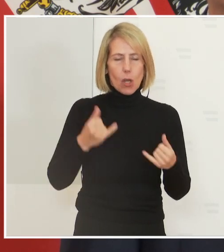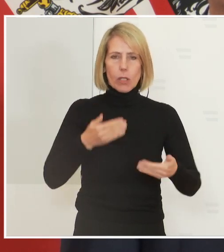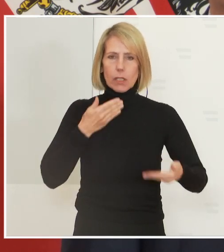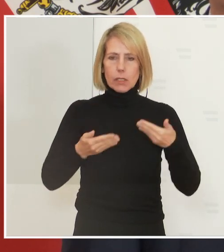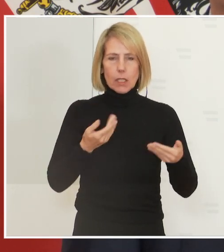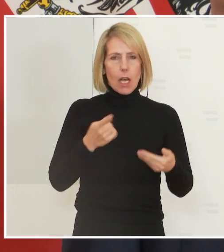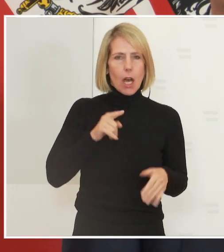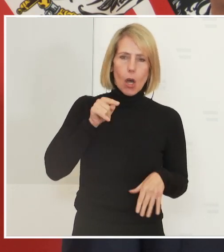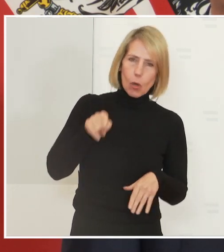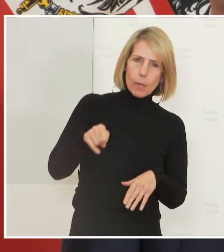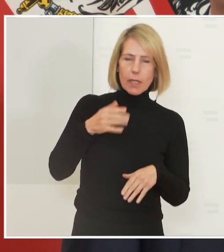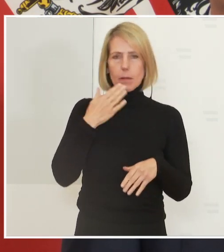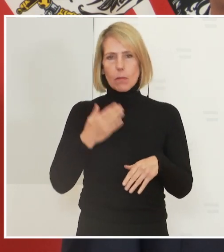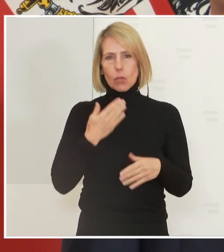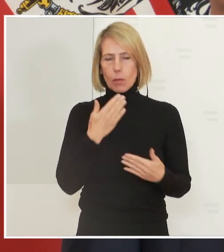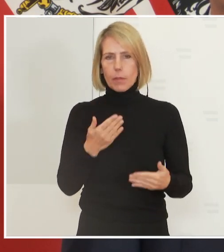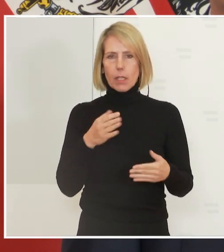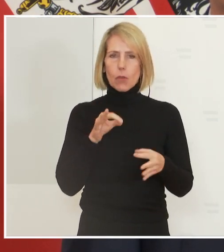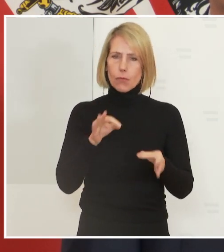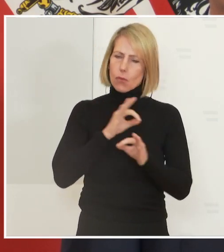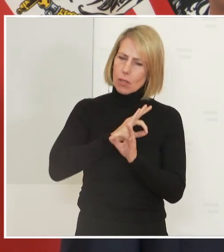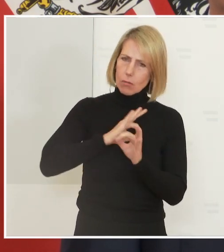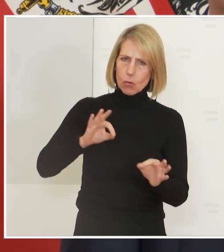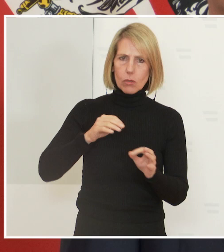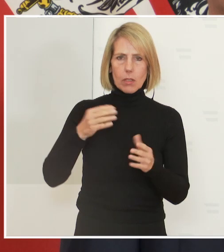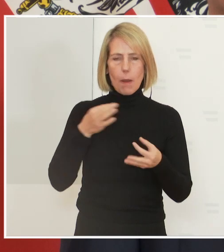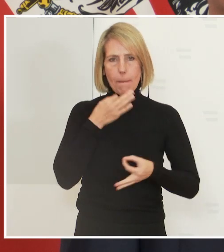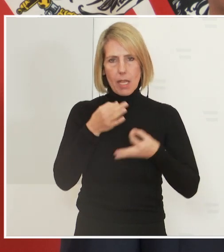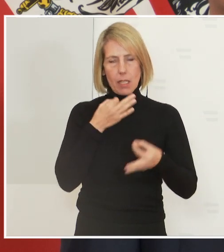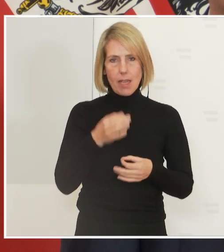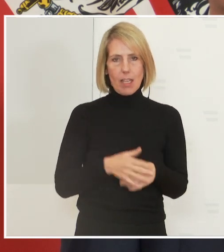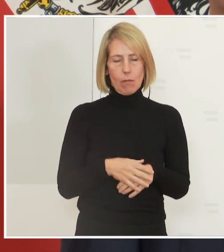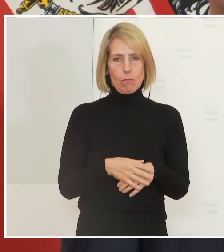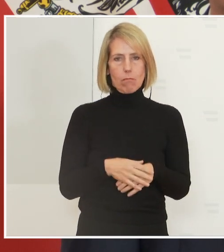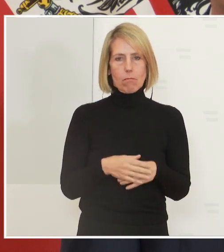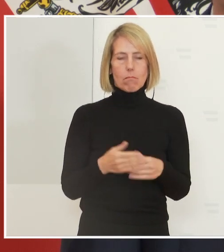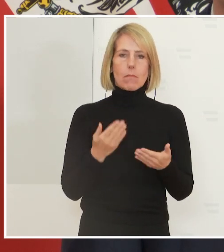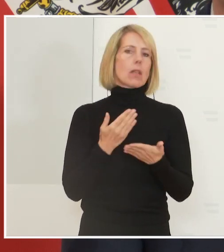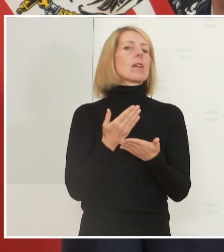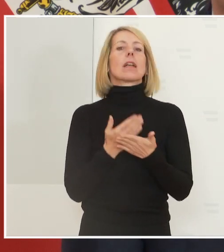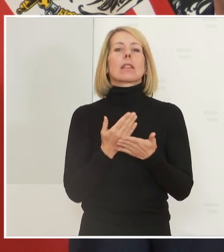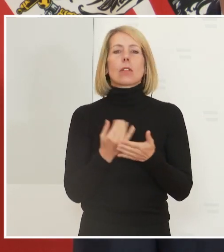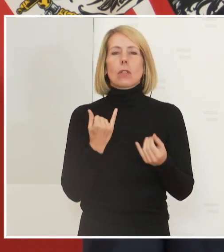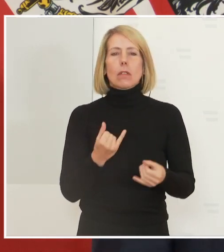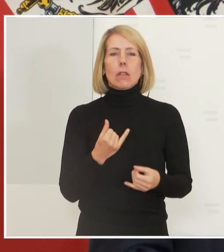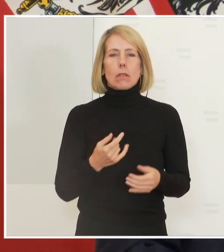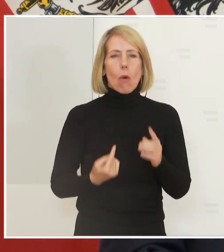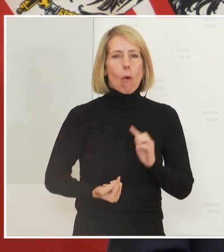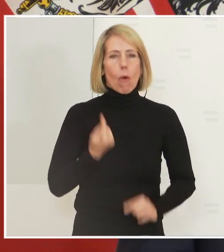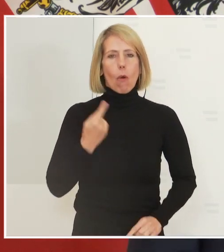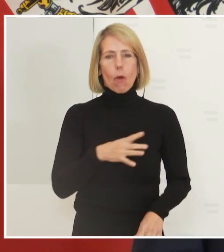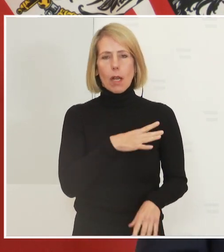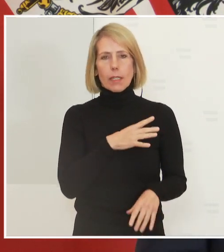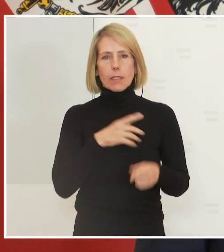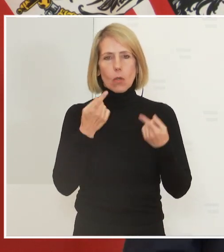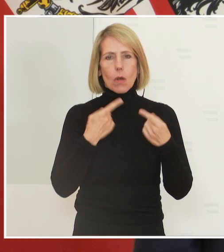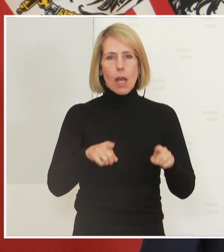seine konstruktiven Beiträge. Das ist auch ein Grund, warum wir den Hochrisikoerlass aussetzen werden,